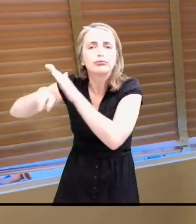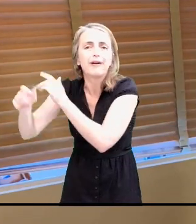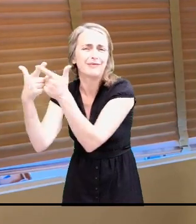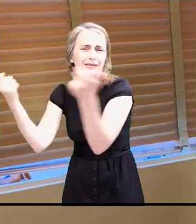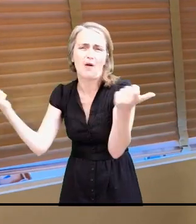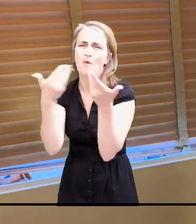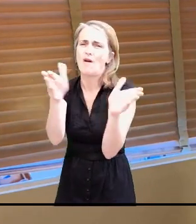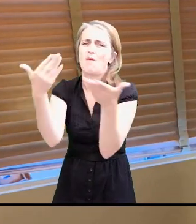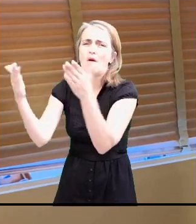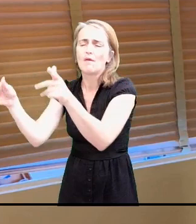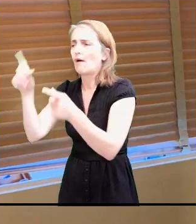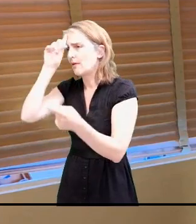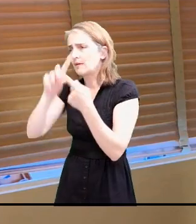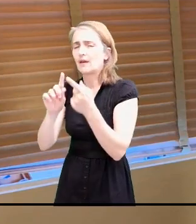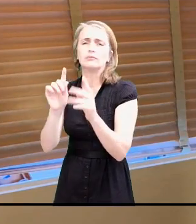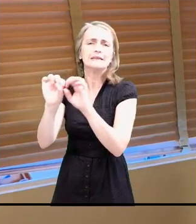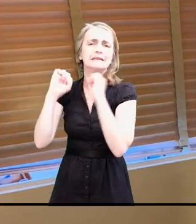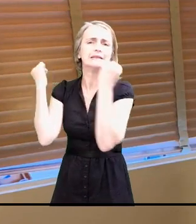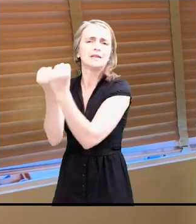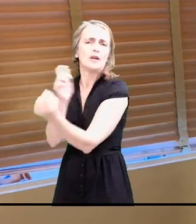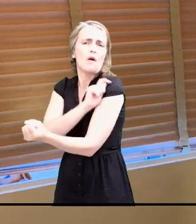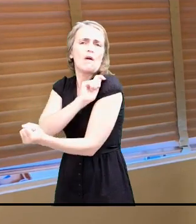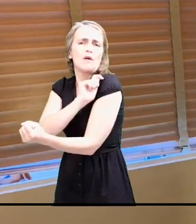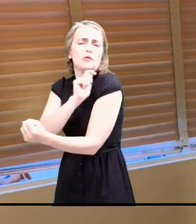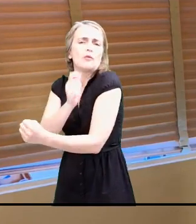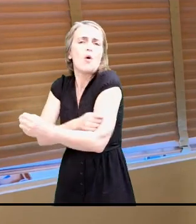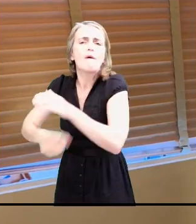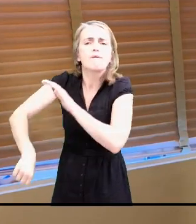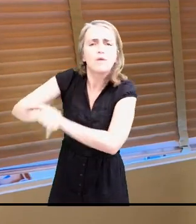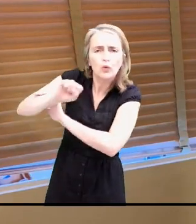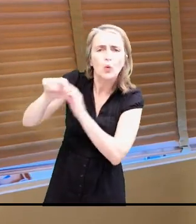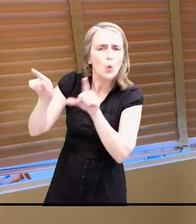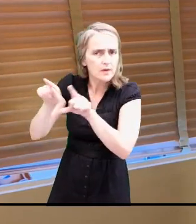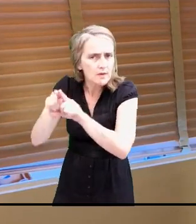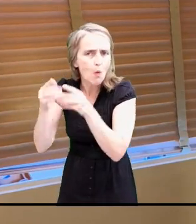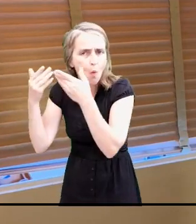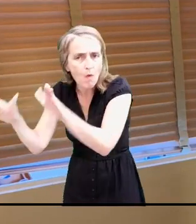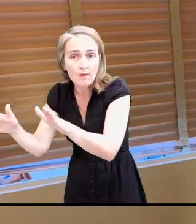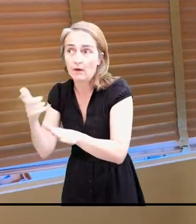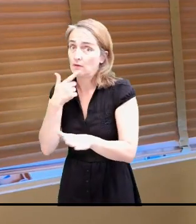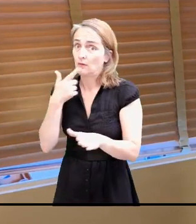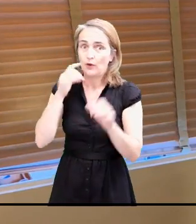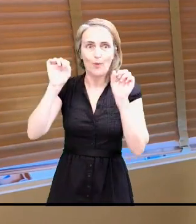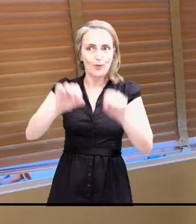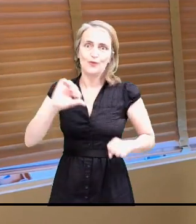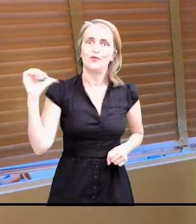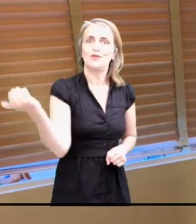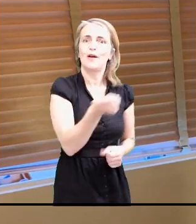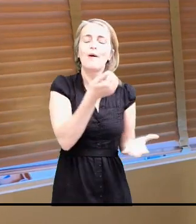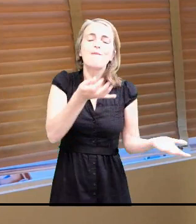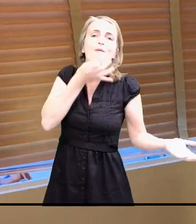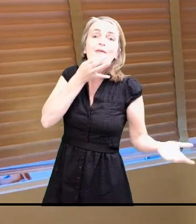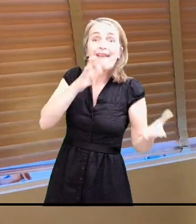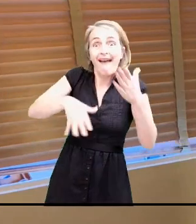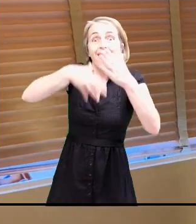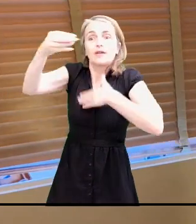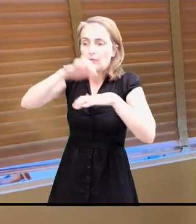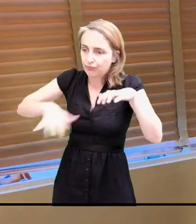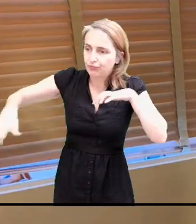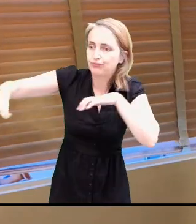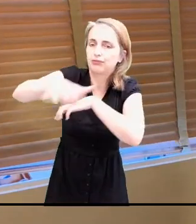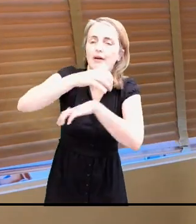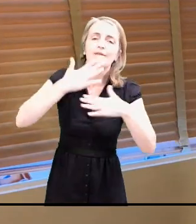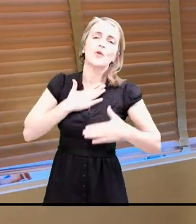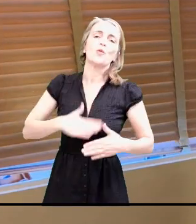Le stade de foot devant les arènes également. Comme ça, va pouvoir, les uns et les autres, bien bénéficier de toutes les structures extérieures. Les structures